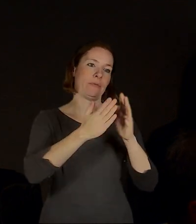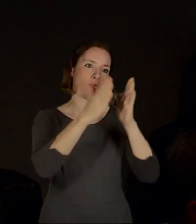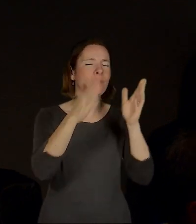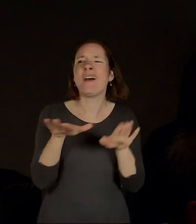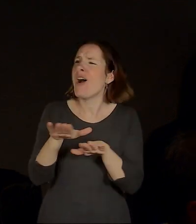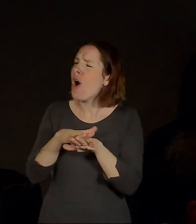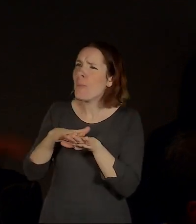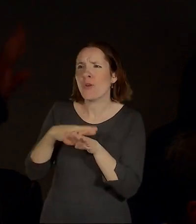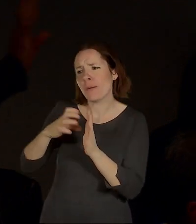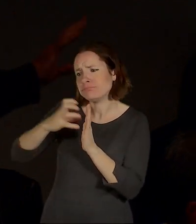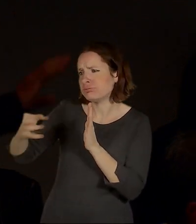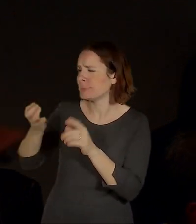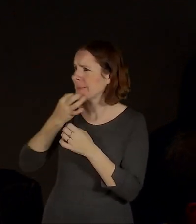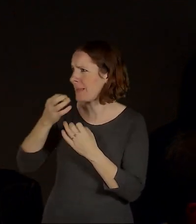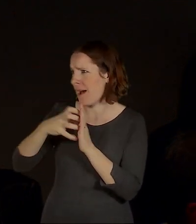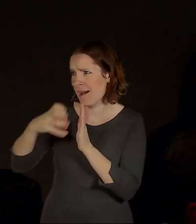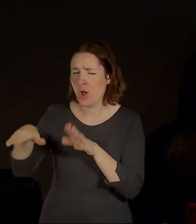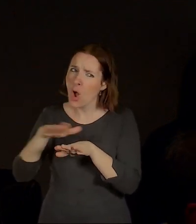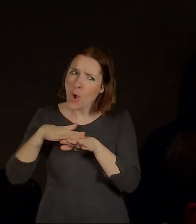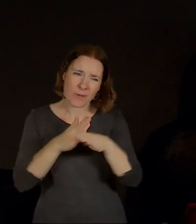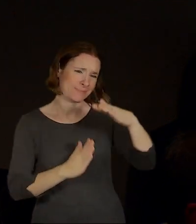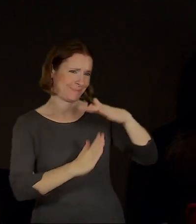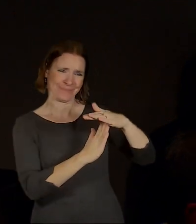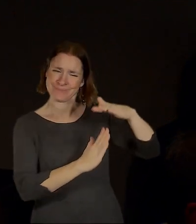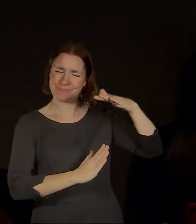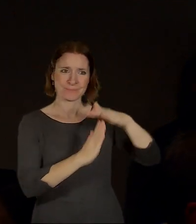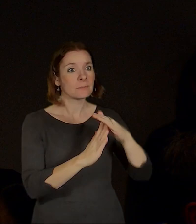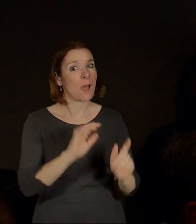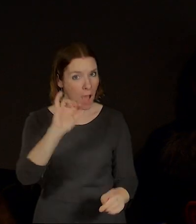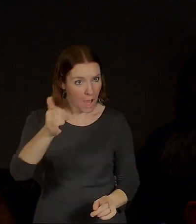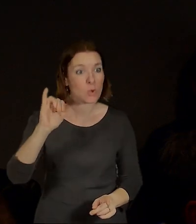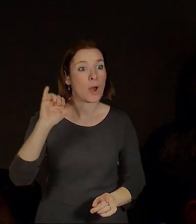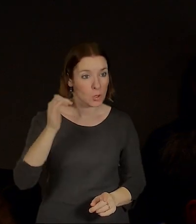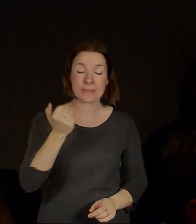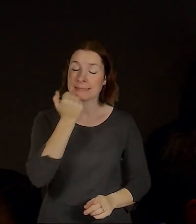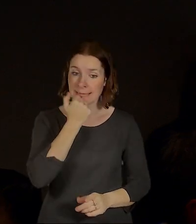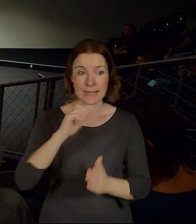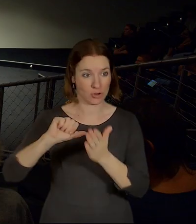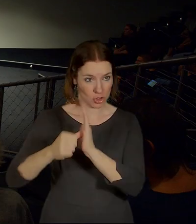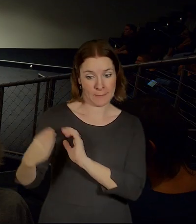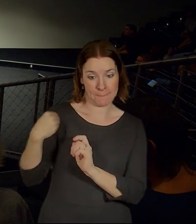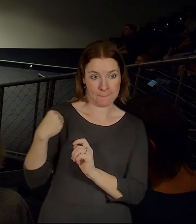dotaz je skutečně dlouhý, tak ptáte se konkrétně na využití toho Áno, Zdenek mi tady řekl, že na tom